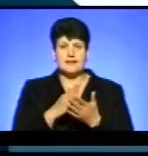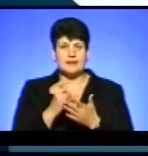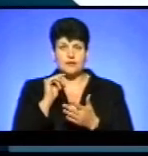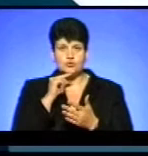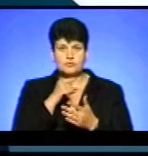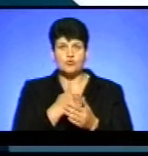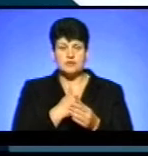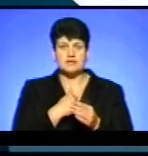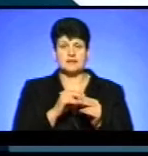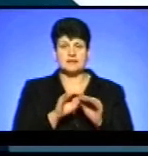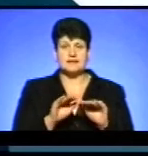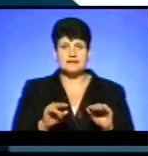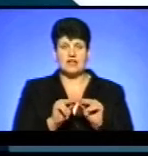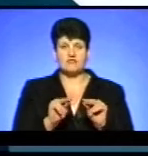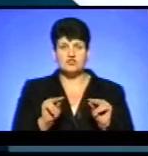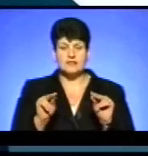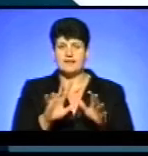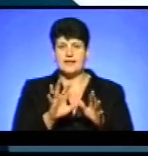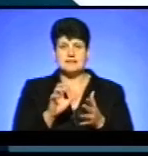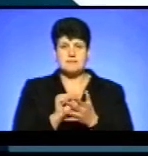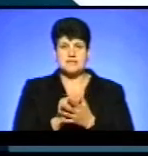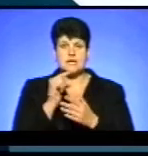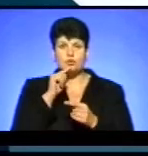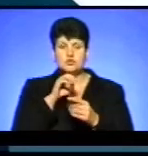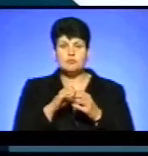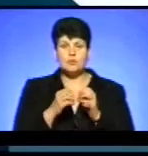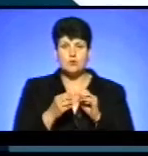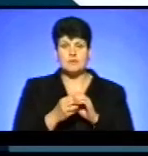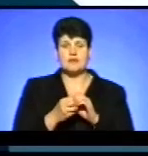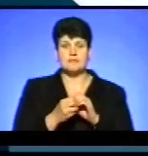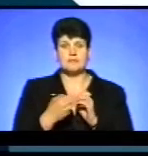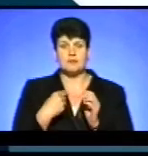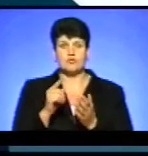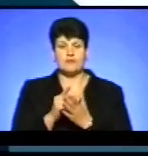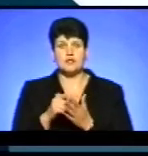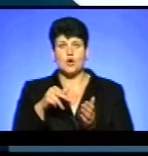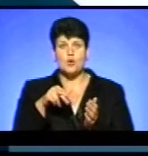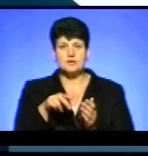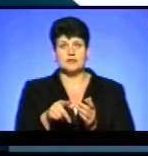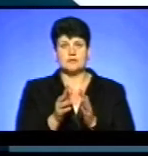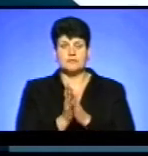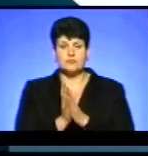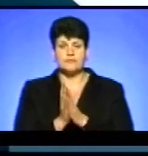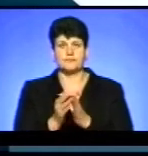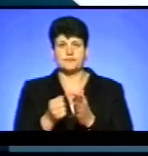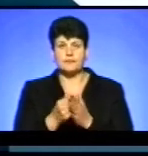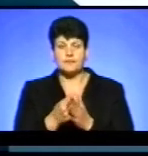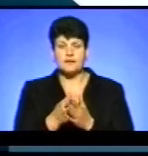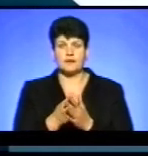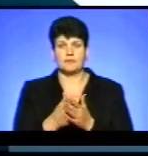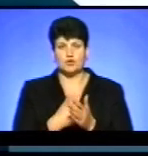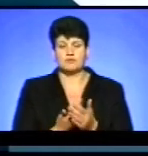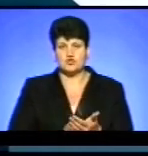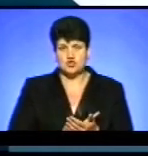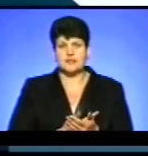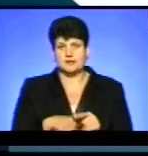дітей вчити, а не займатися економічними тими проблемами. Але мусимо ходити, поминатися, бо ми так само мусимо і коці жити,